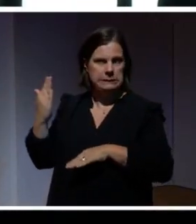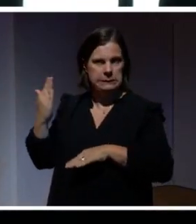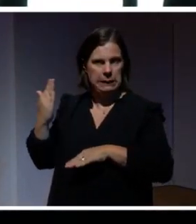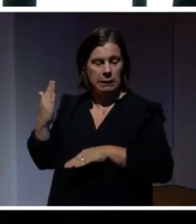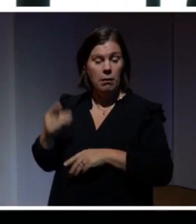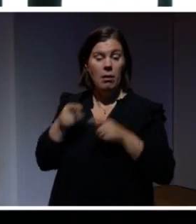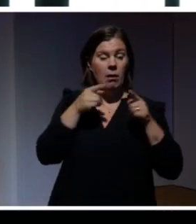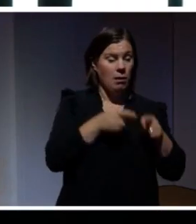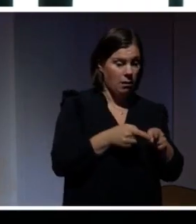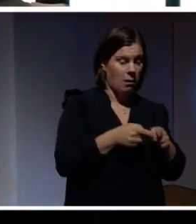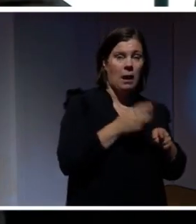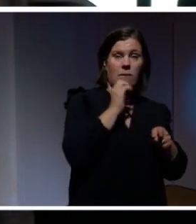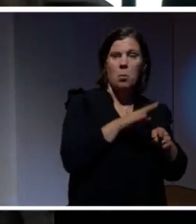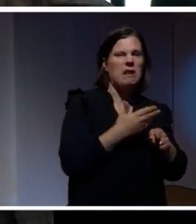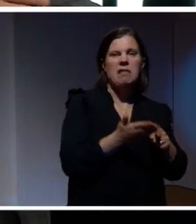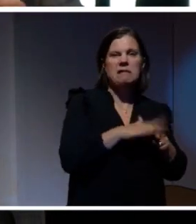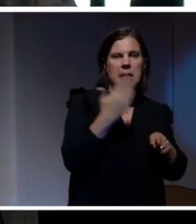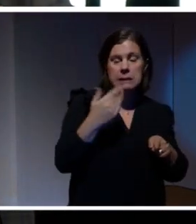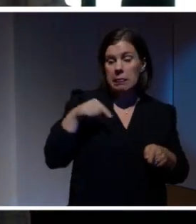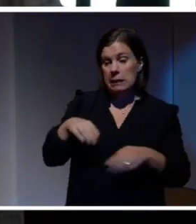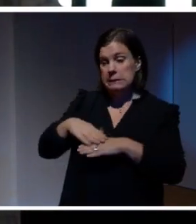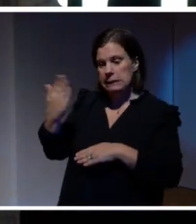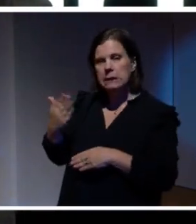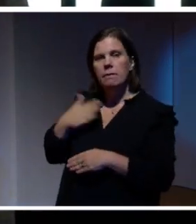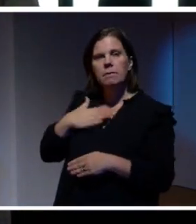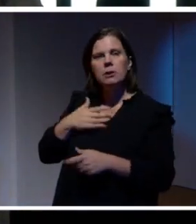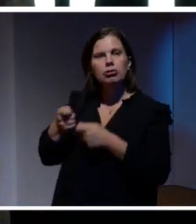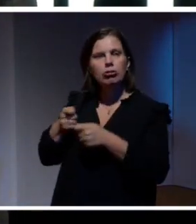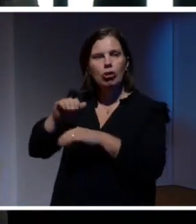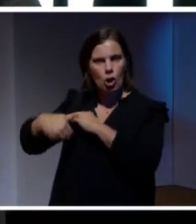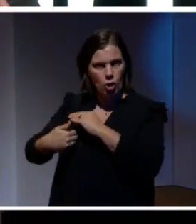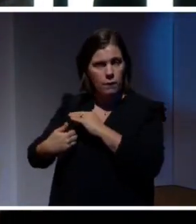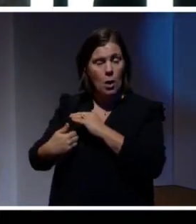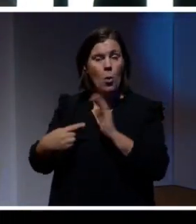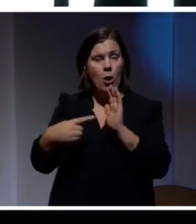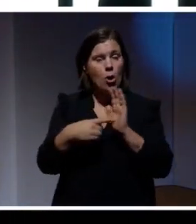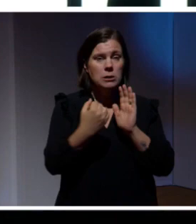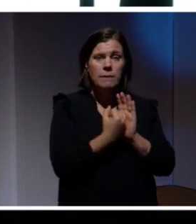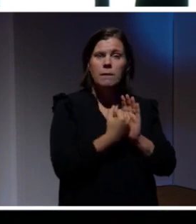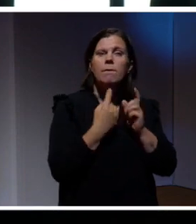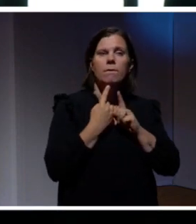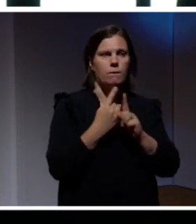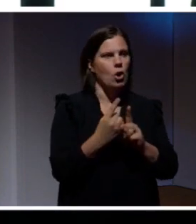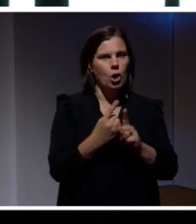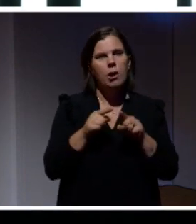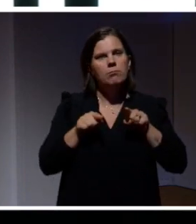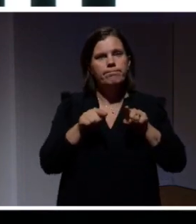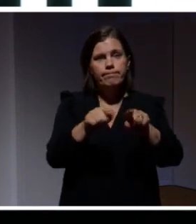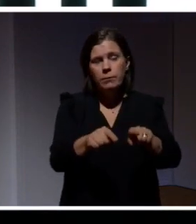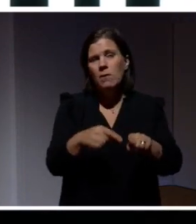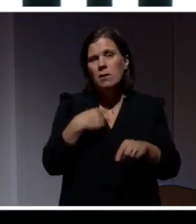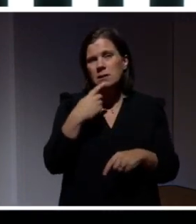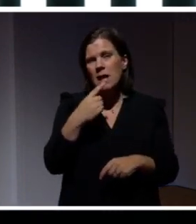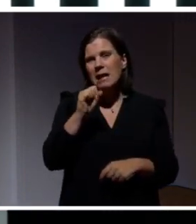den här är inte känslig. Okej, den känsliga informationen, den måste vi reglera på något vis. Och lagstiftningen följer med här. Vi pratar till exempel till